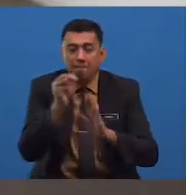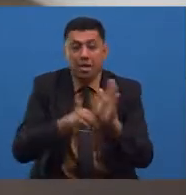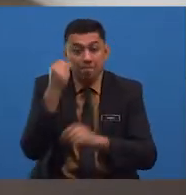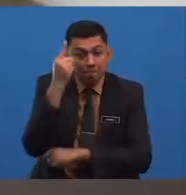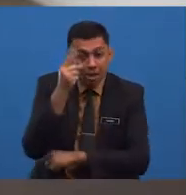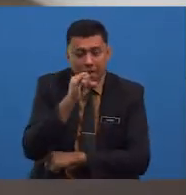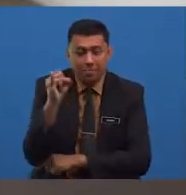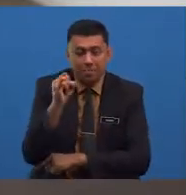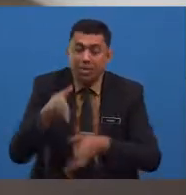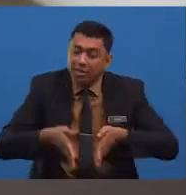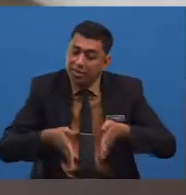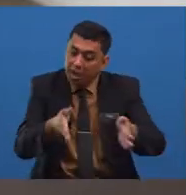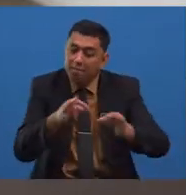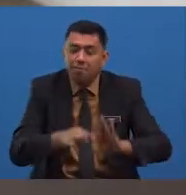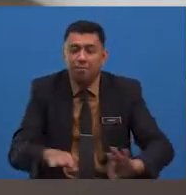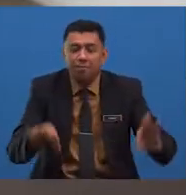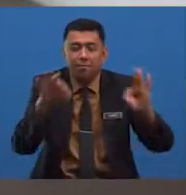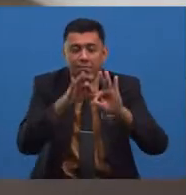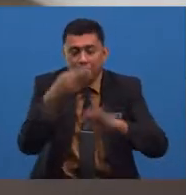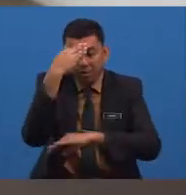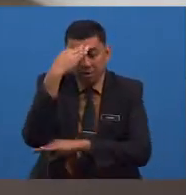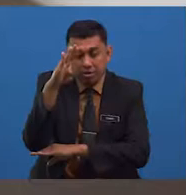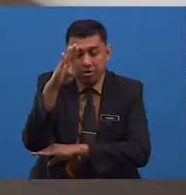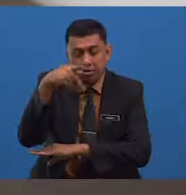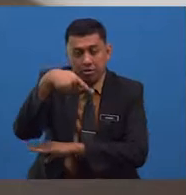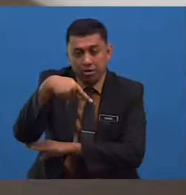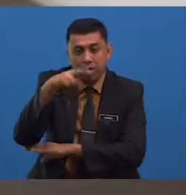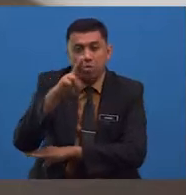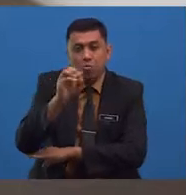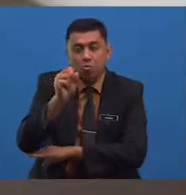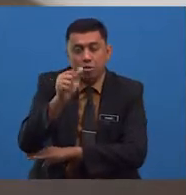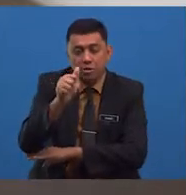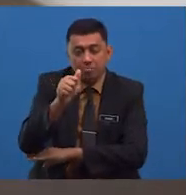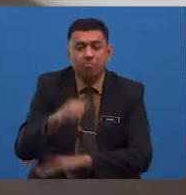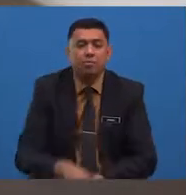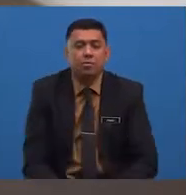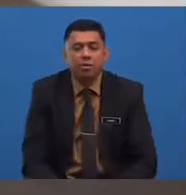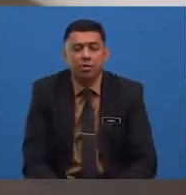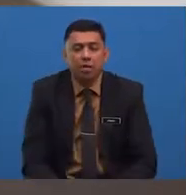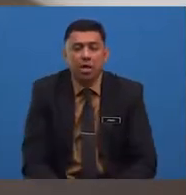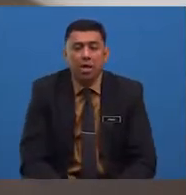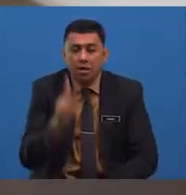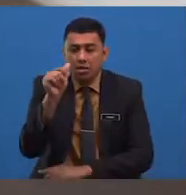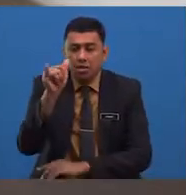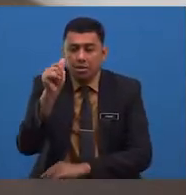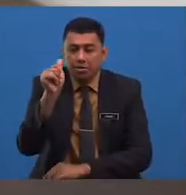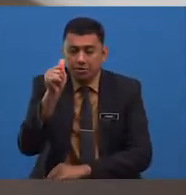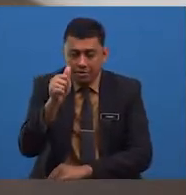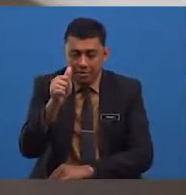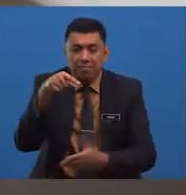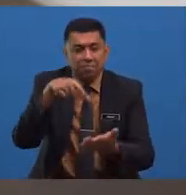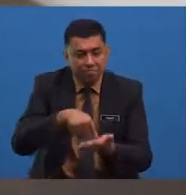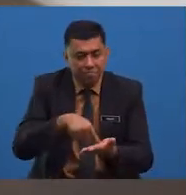jalan penceritaan bagi prosa karya Mohamad Yusof Madnur dan